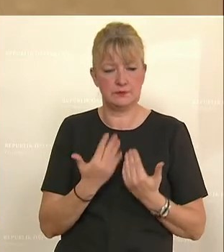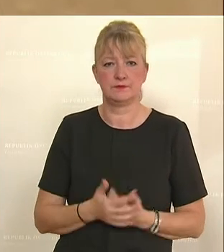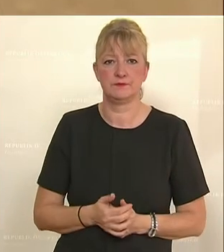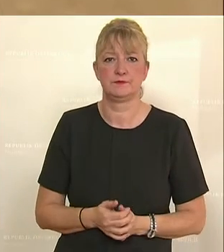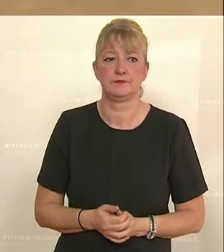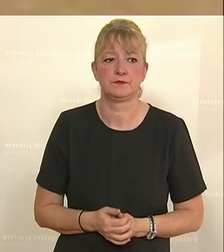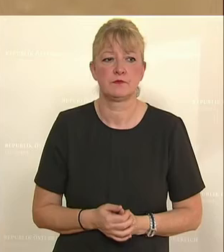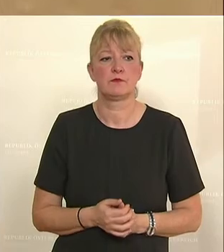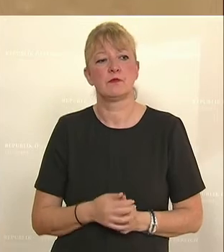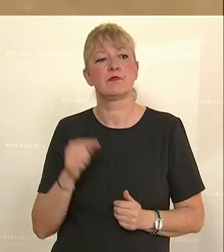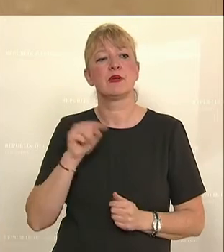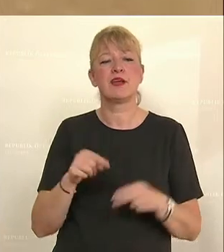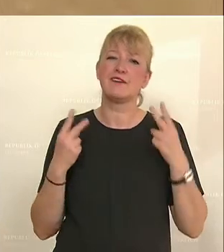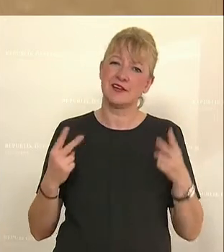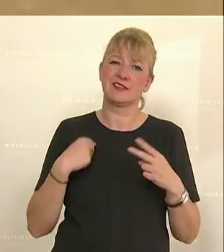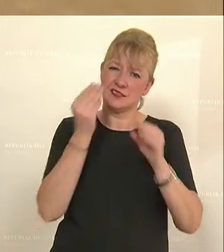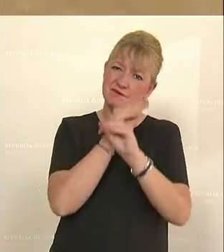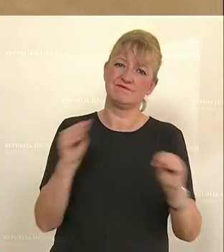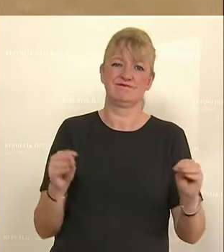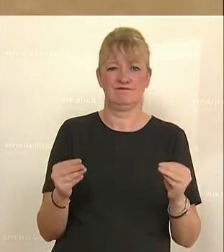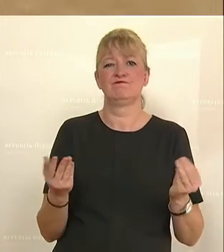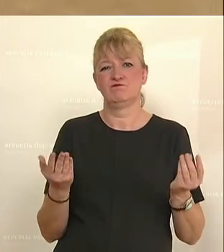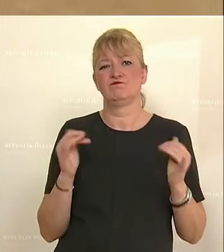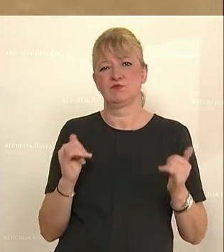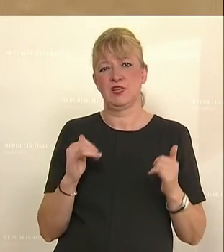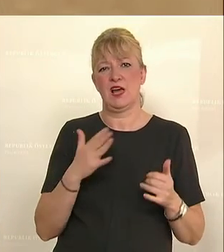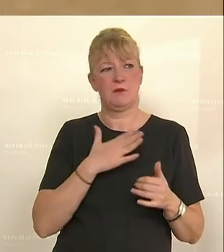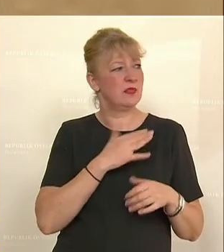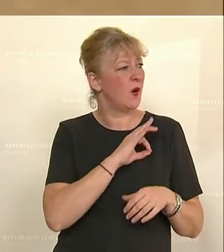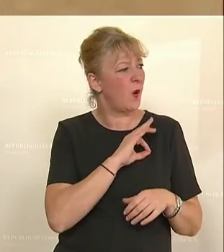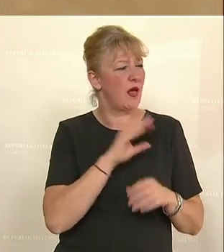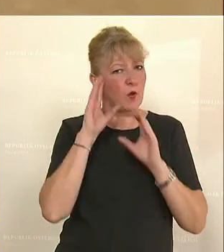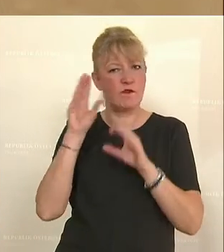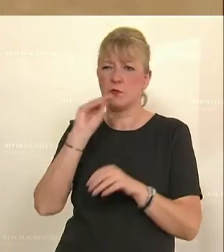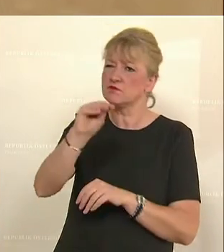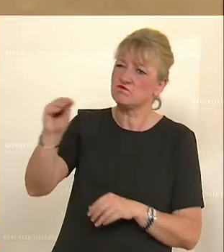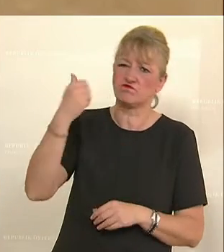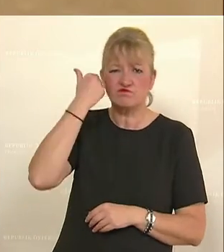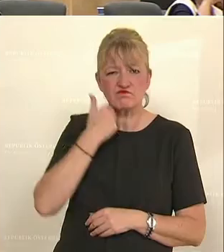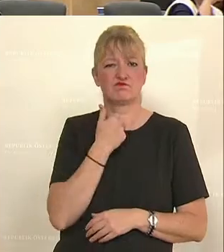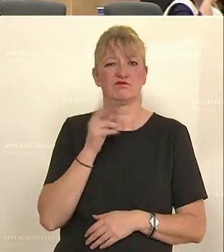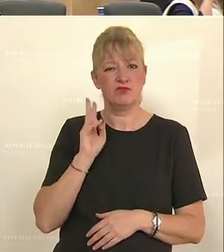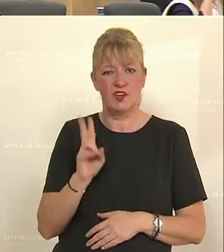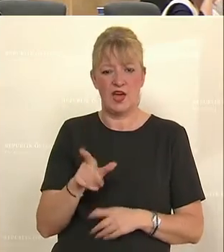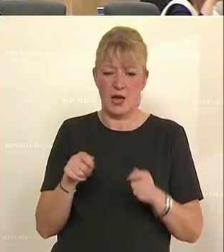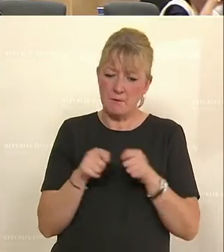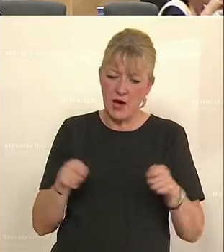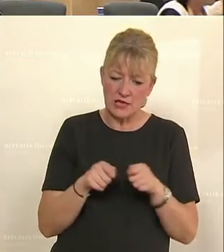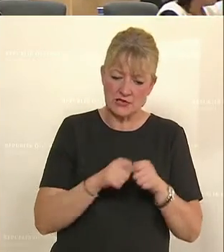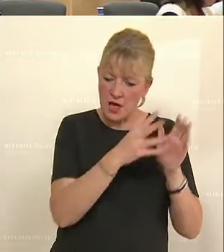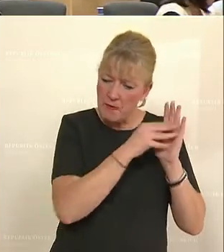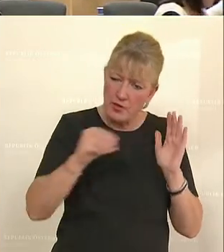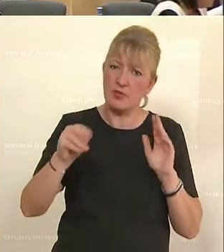Da ist wirklich wichtig, und da appelliere ich an meine Kollegen der ÖVP, die Maßnahmen auch wirklich abzuleiten